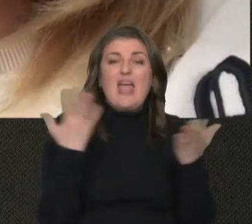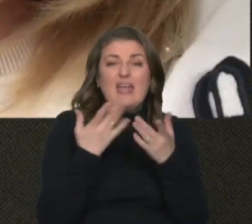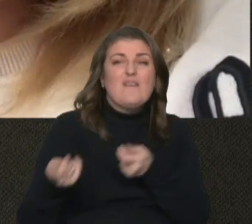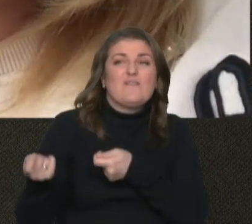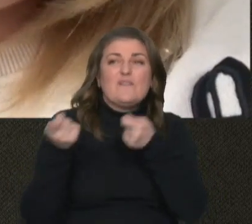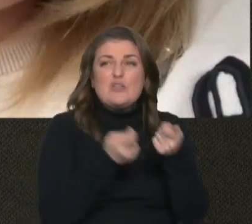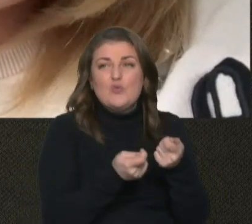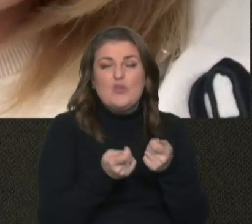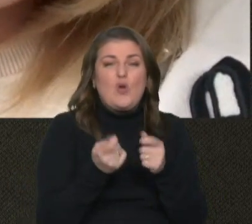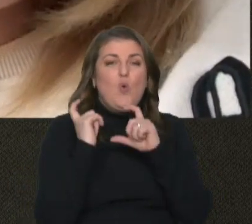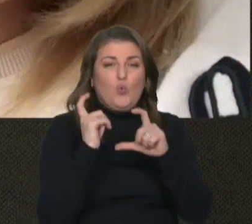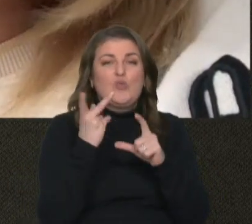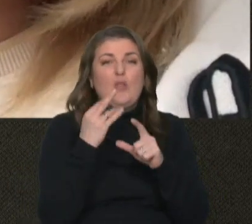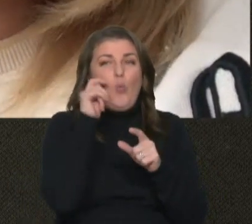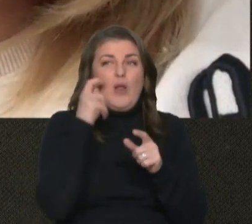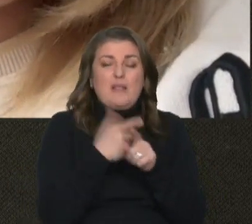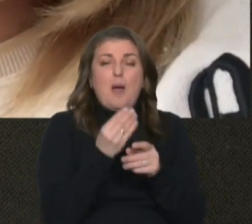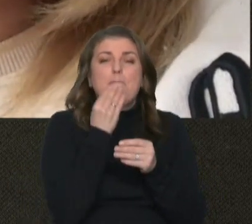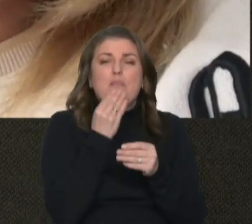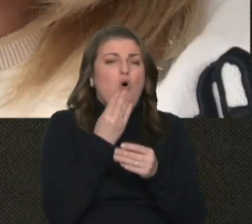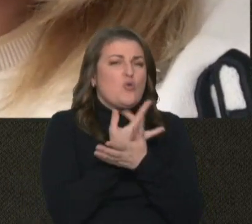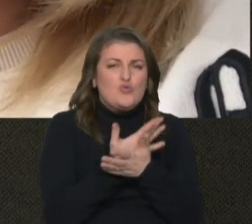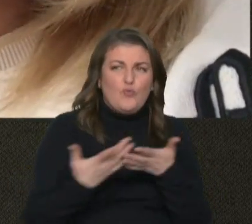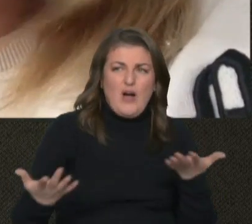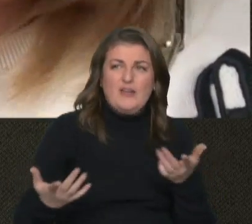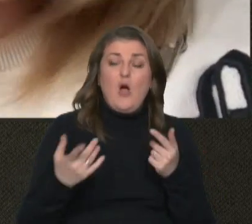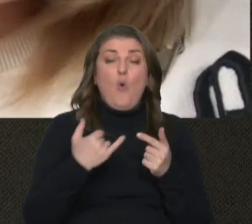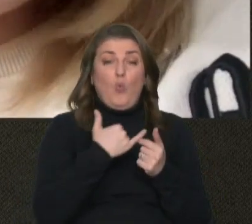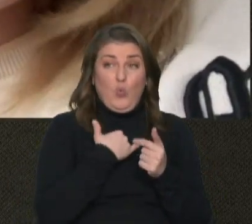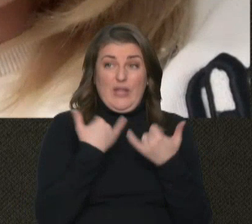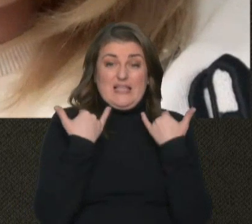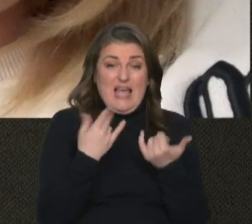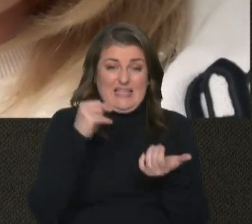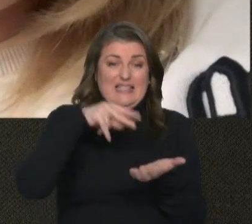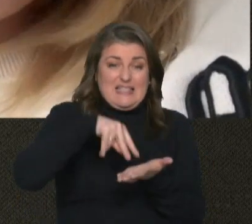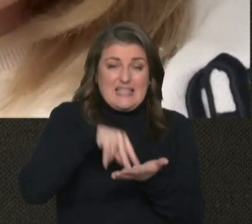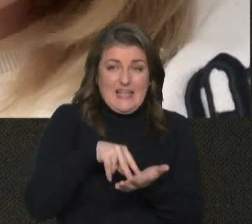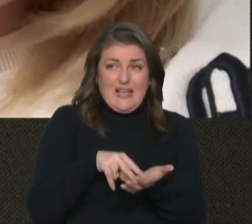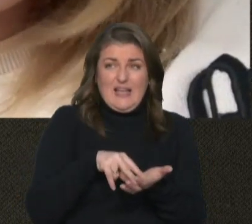везуть вантажі до України. Це ті самі продукти харчування. Тобто у нас зараз ціни.